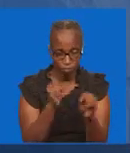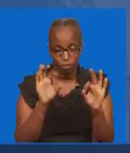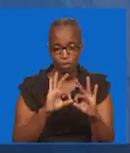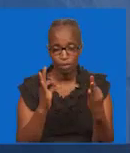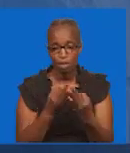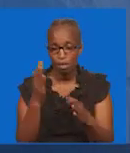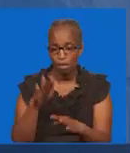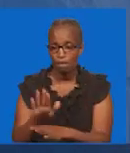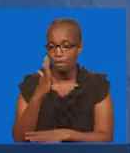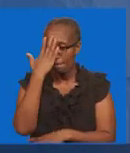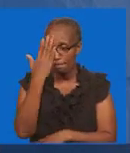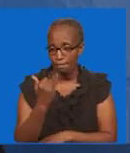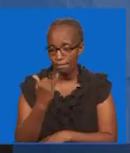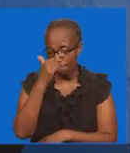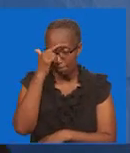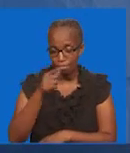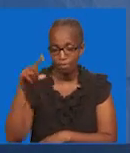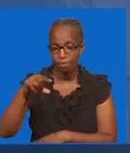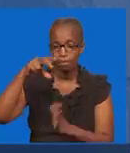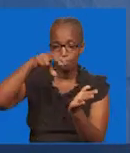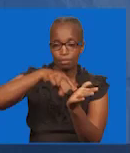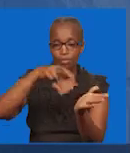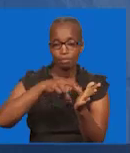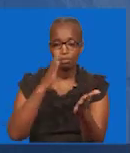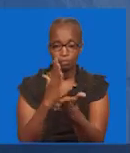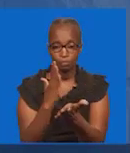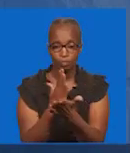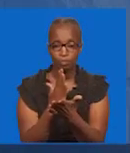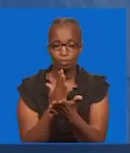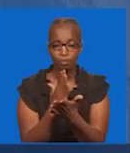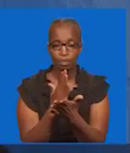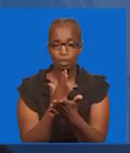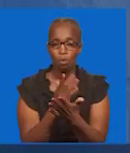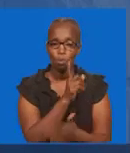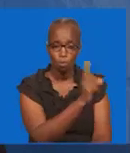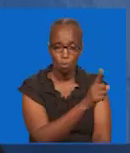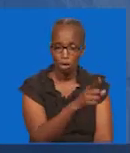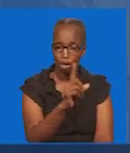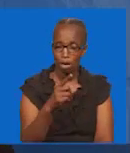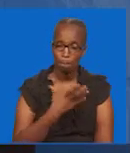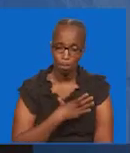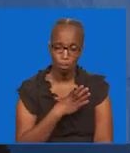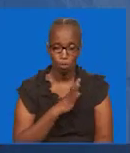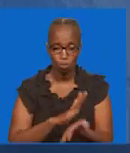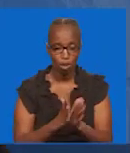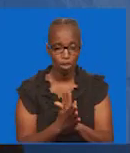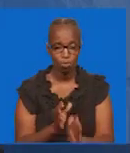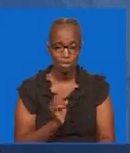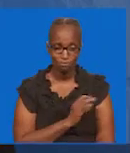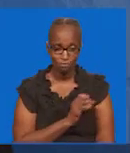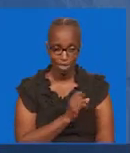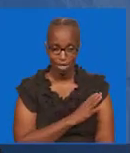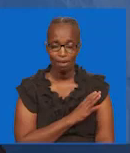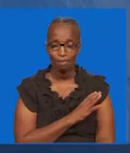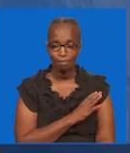Umesimama Na Ukweli Onya Bila Uwoga Onya Bila Kuangalia Uyumutu